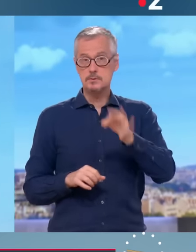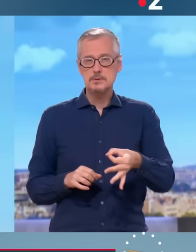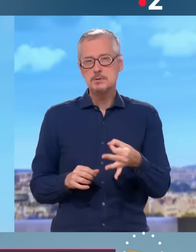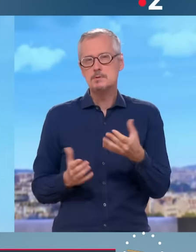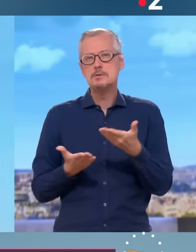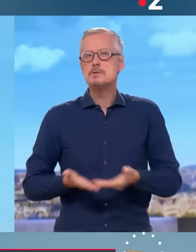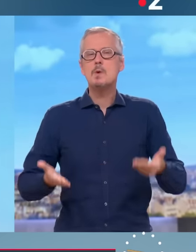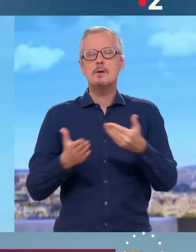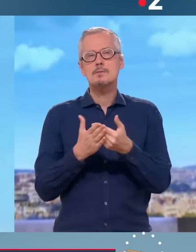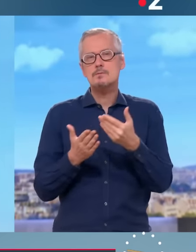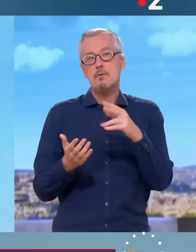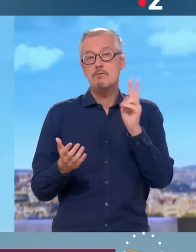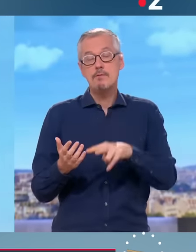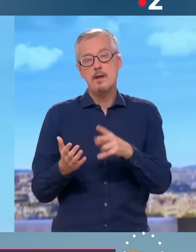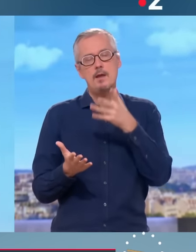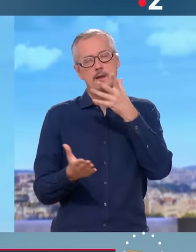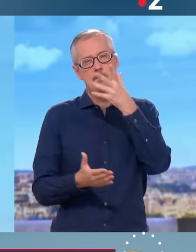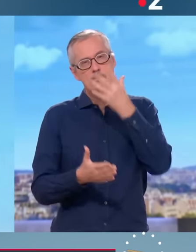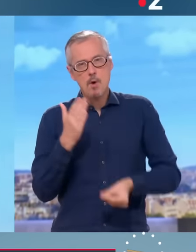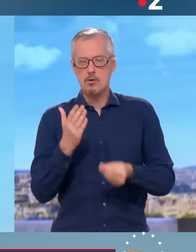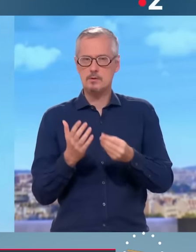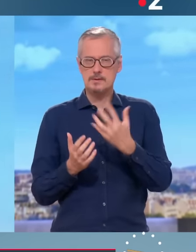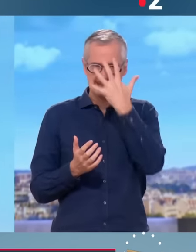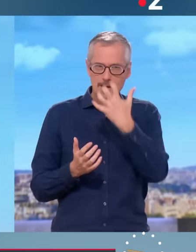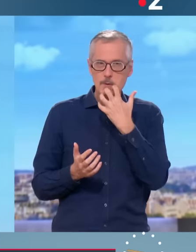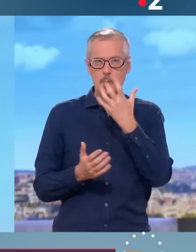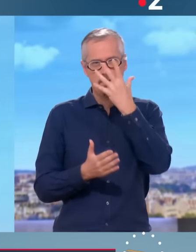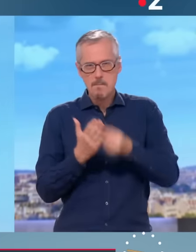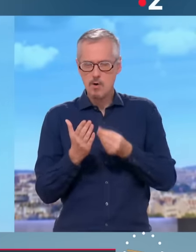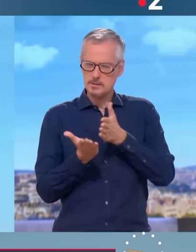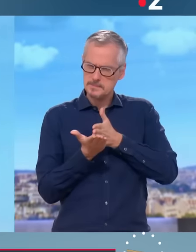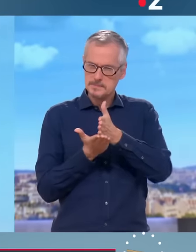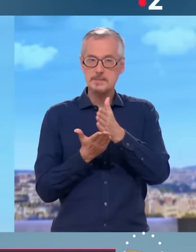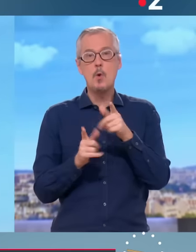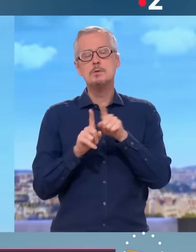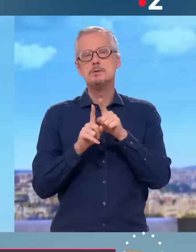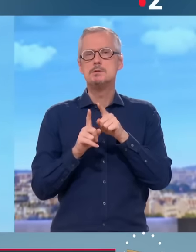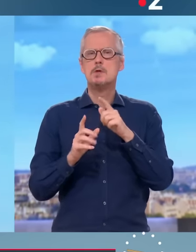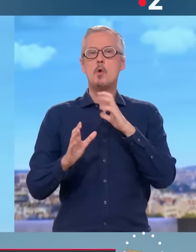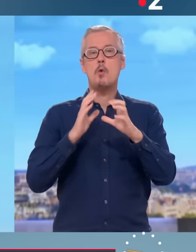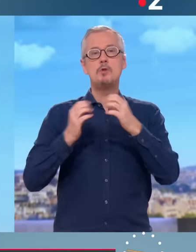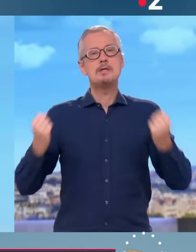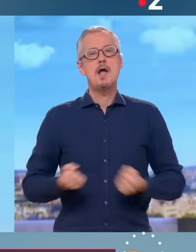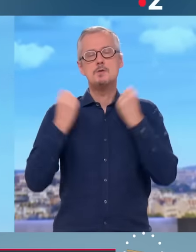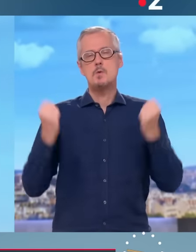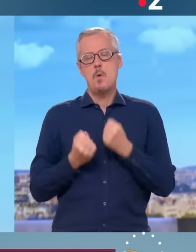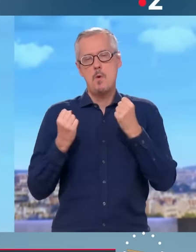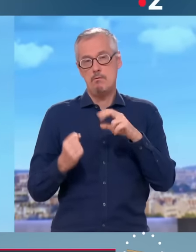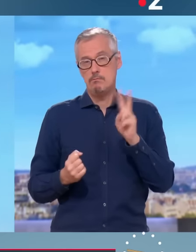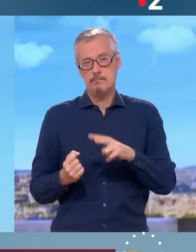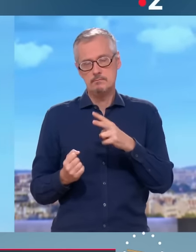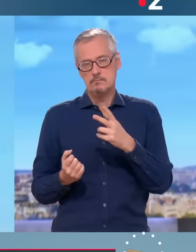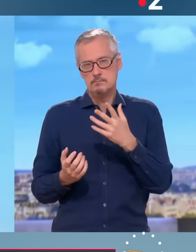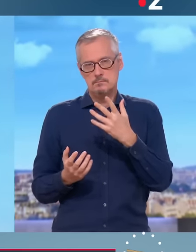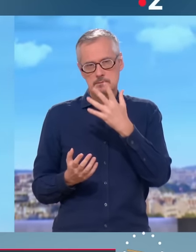de régler les problèmes, une opération de communication qui n'est pas responsable, une façon de cacher les véritables problèmes